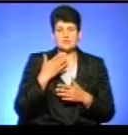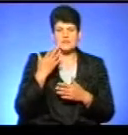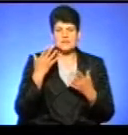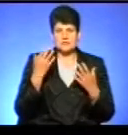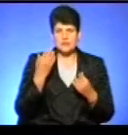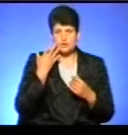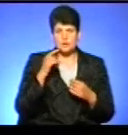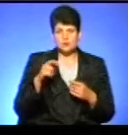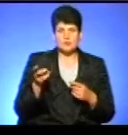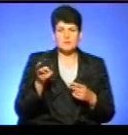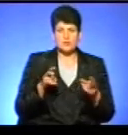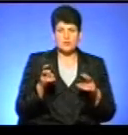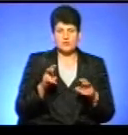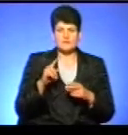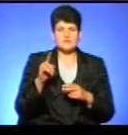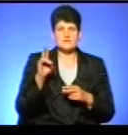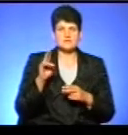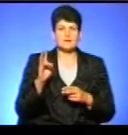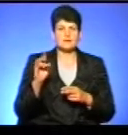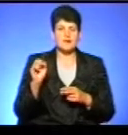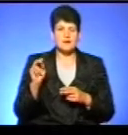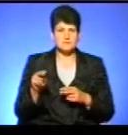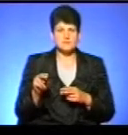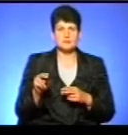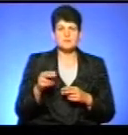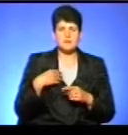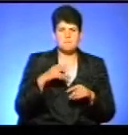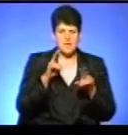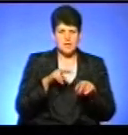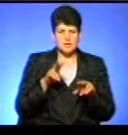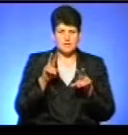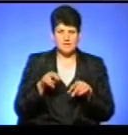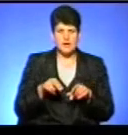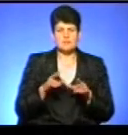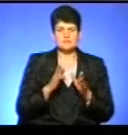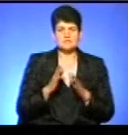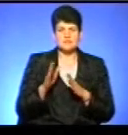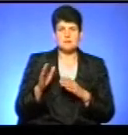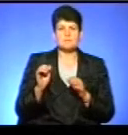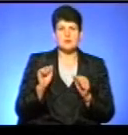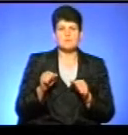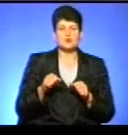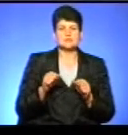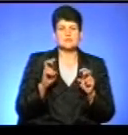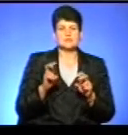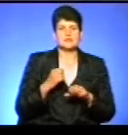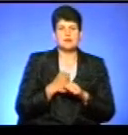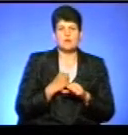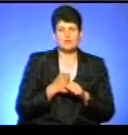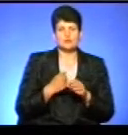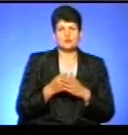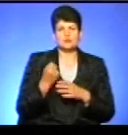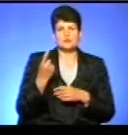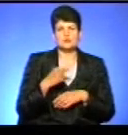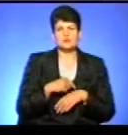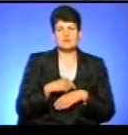коли вже люди приносять, голосують в ЦНАПі, ми вводимо ці всі голоси, передивляємося, вводимо всю систему, то ми можемо сидіти на роботі до 11